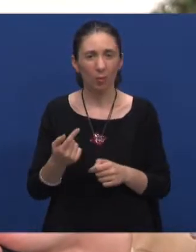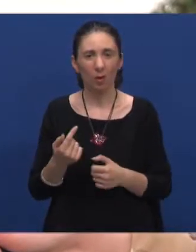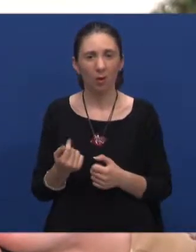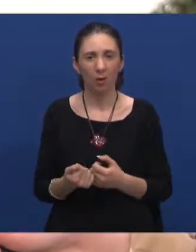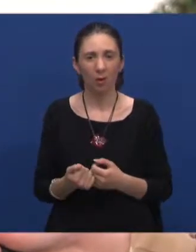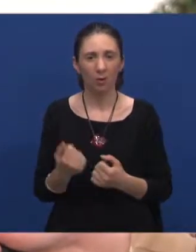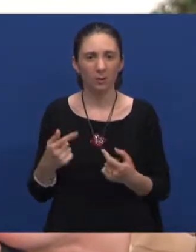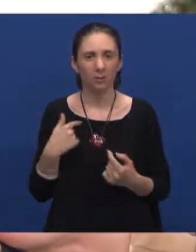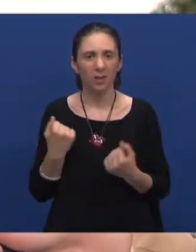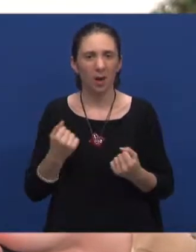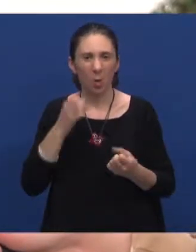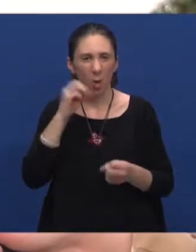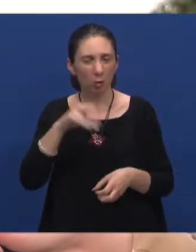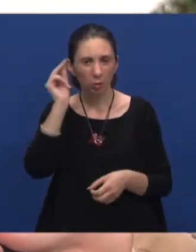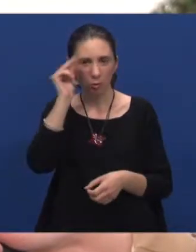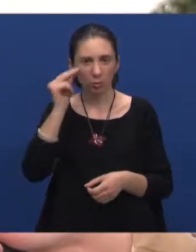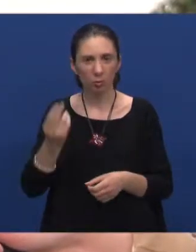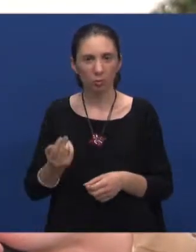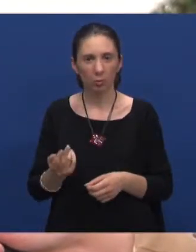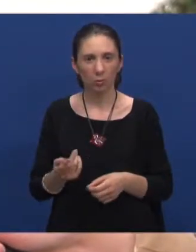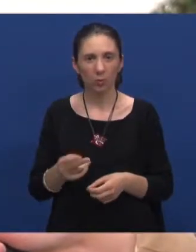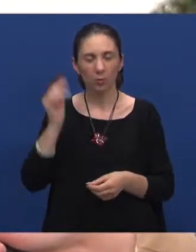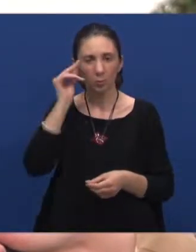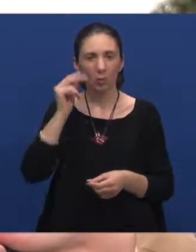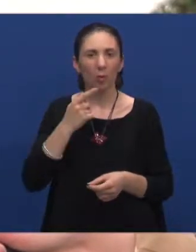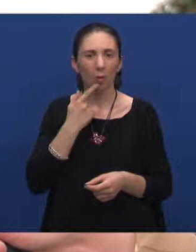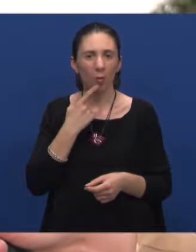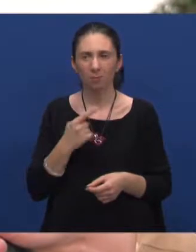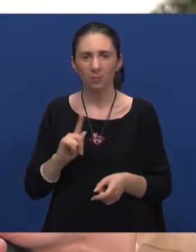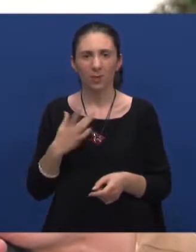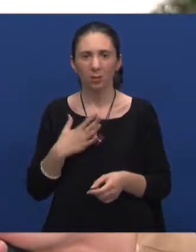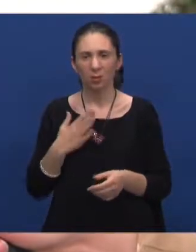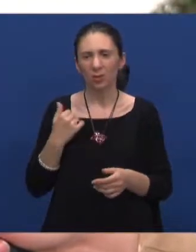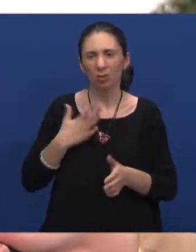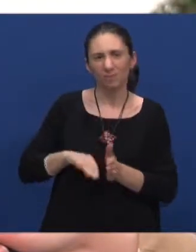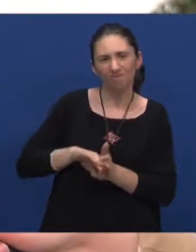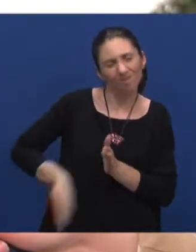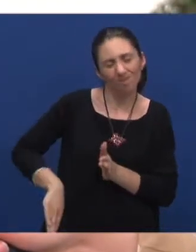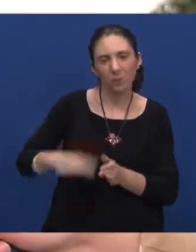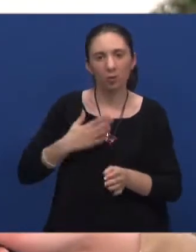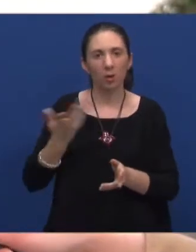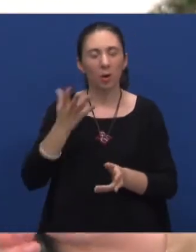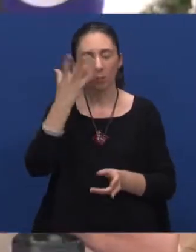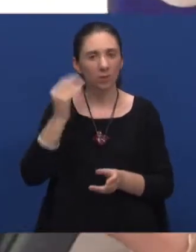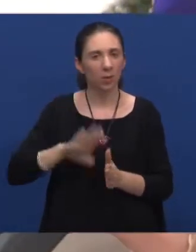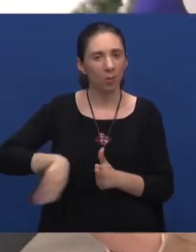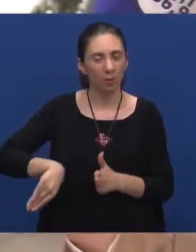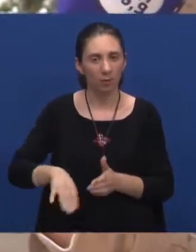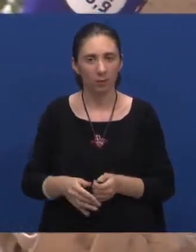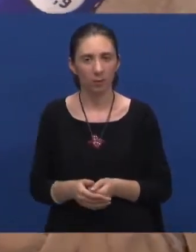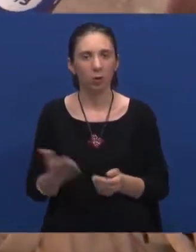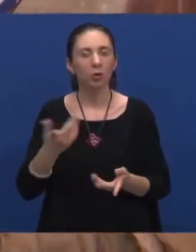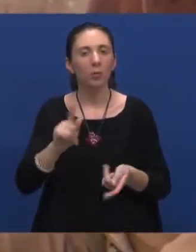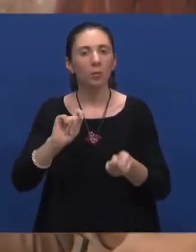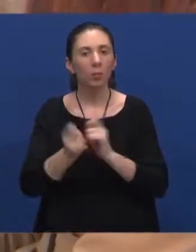jako loše iskustvo i iskustvo koje zapravo želim potisnuti i zanemariti. Što